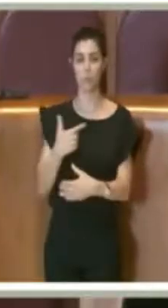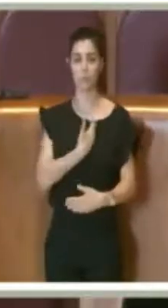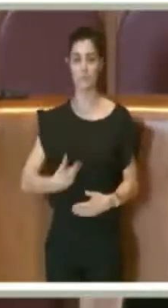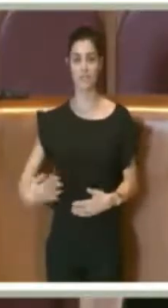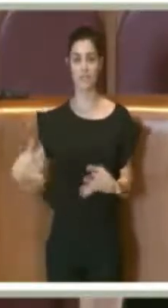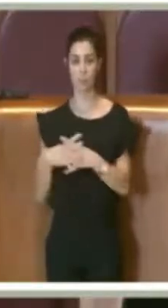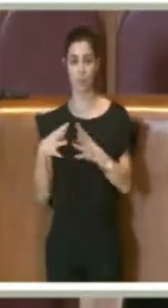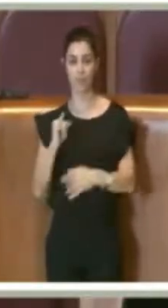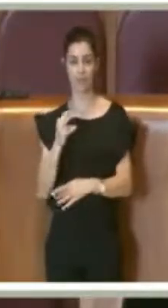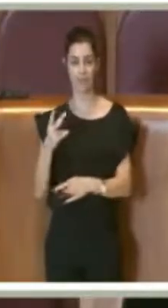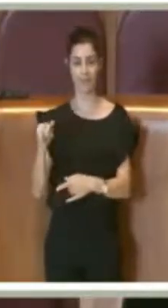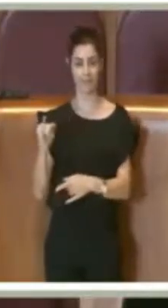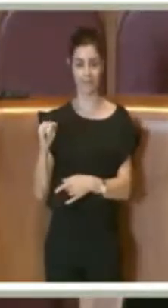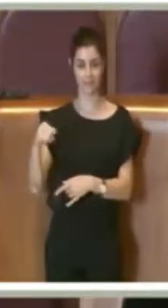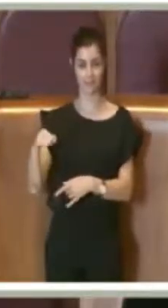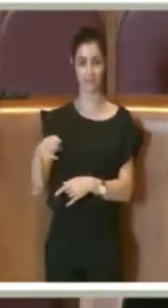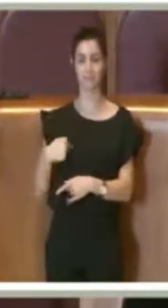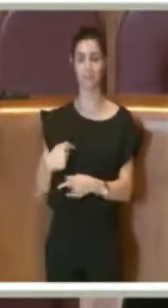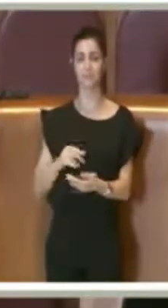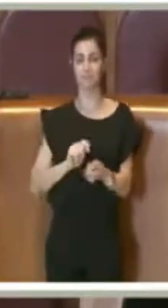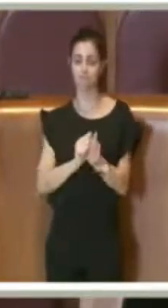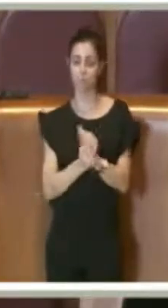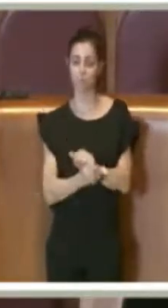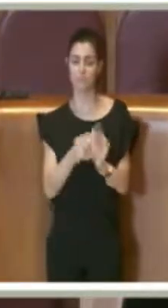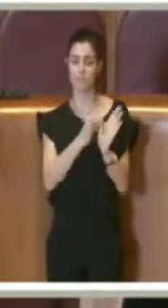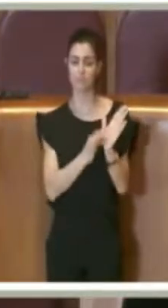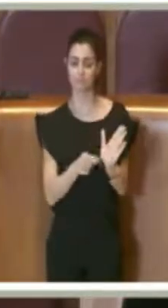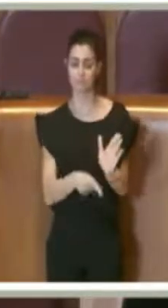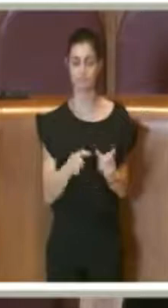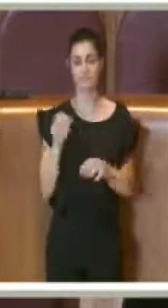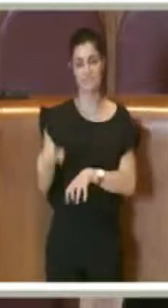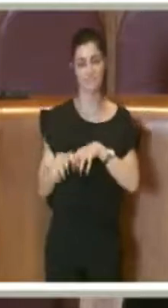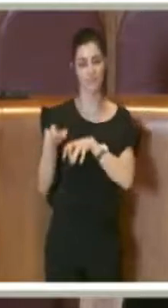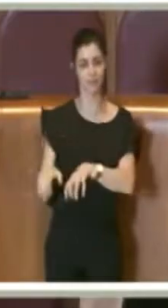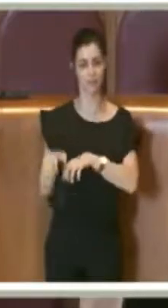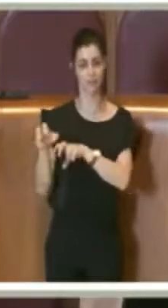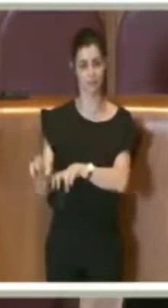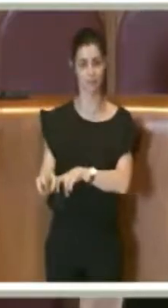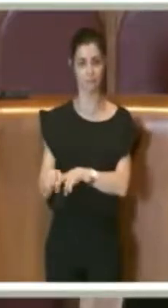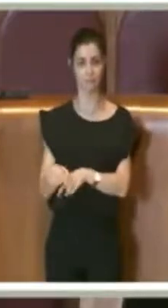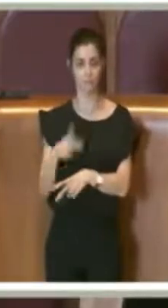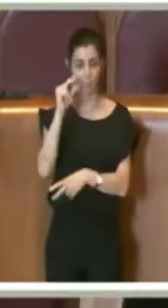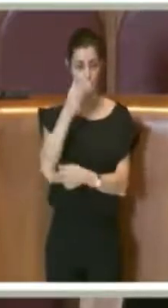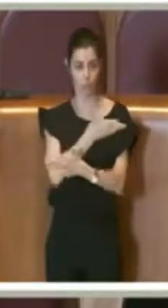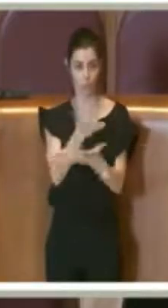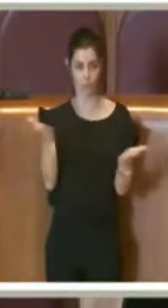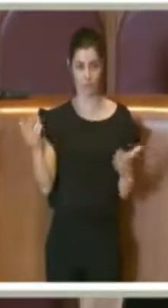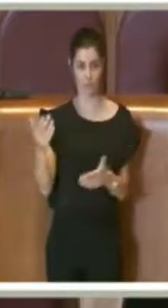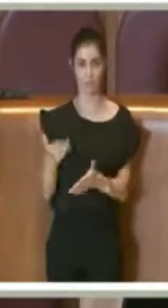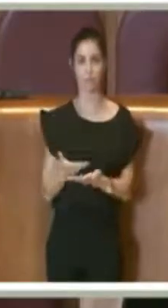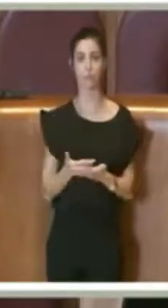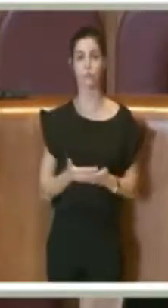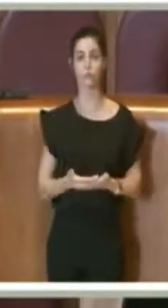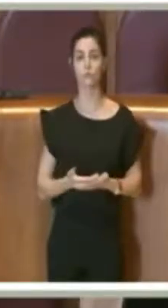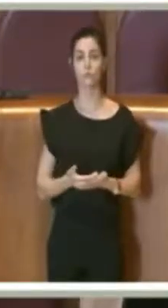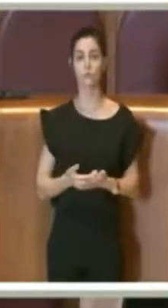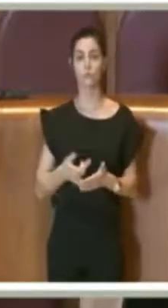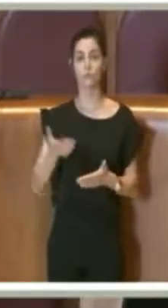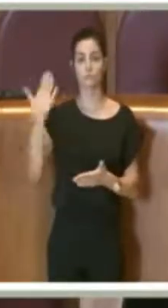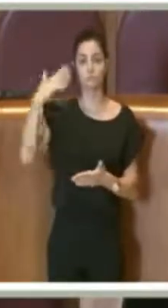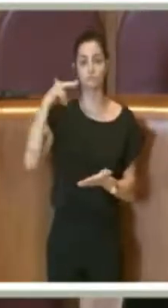modifiche al regolamento scavi così detto, così conosciuto, che fu